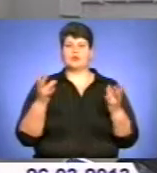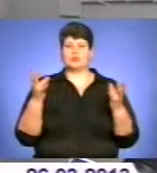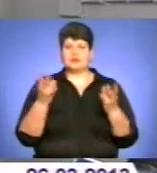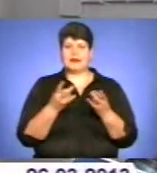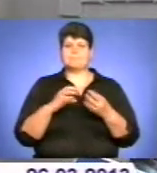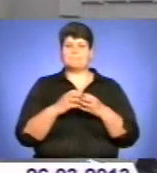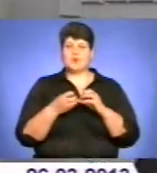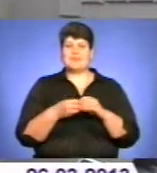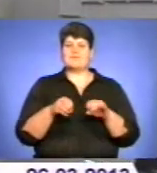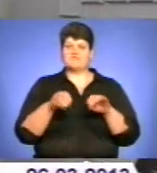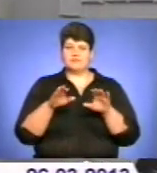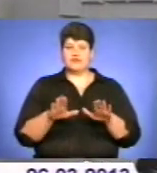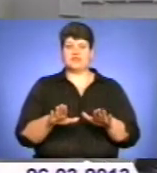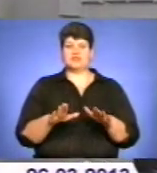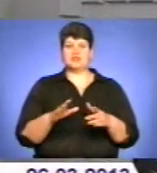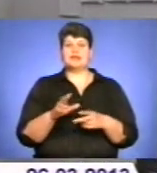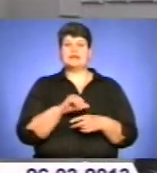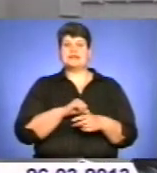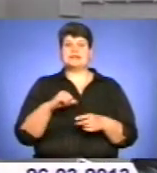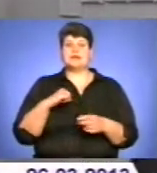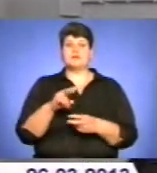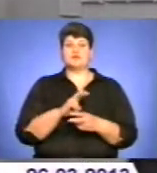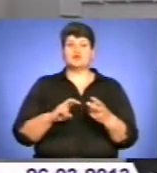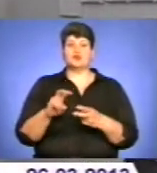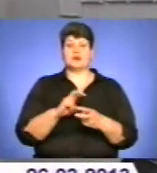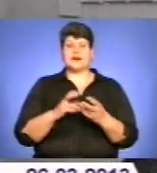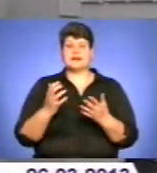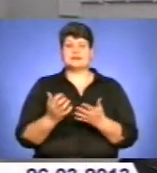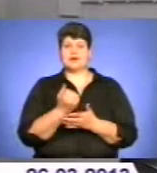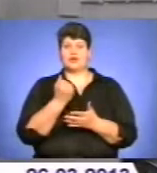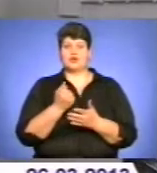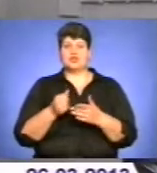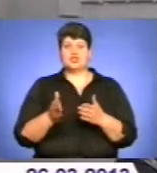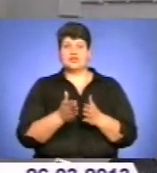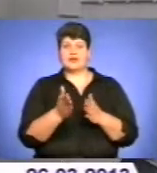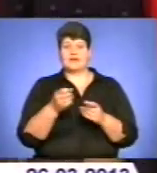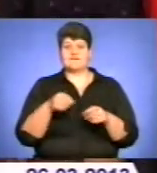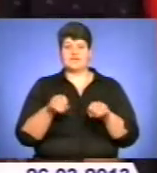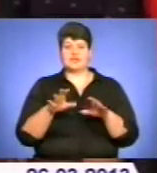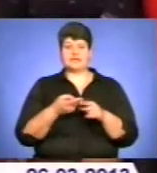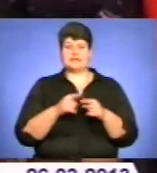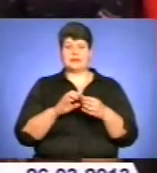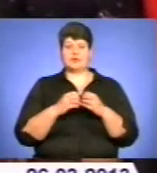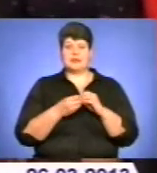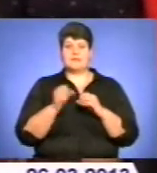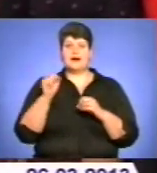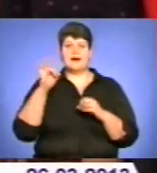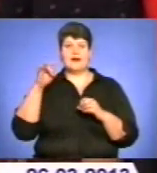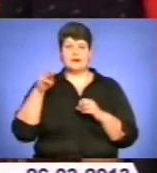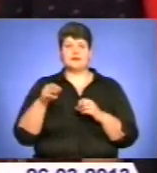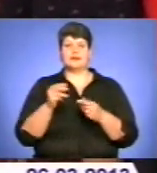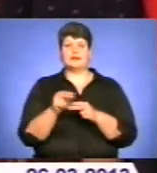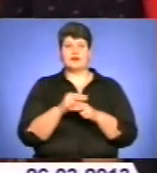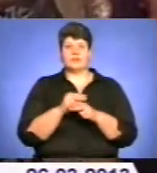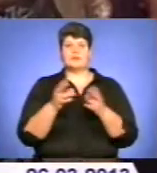вирішення. Дитина сама шукає, клієнт сам шукає, знаходить шляхи вирішення цих проблем. Арт-терапія корисна не лише